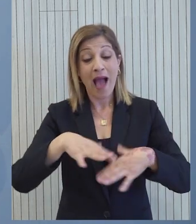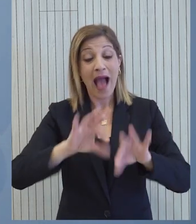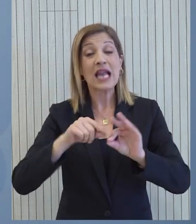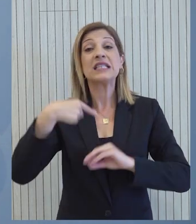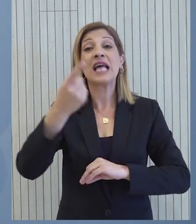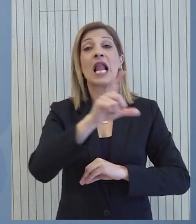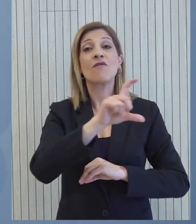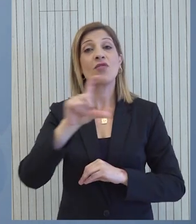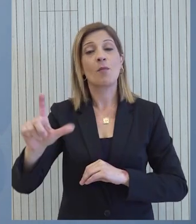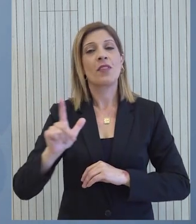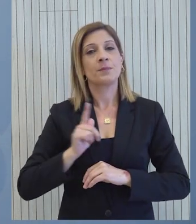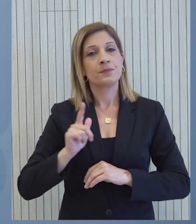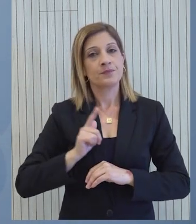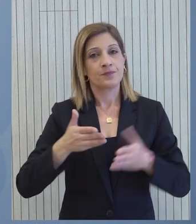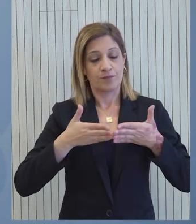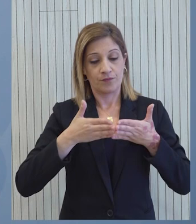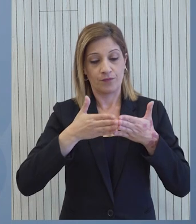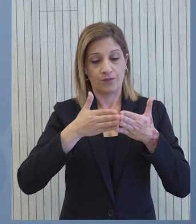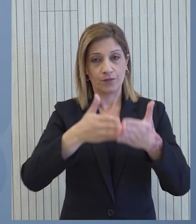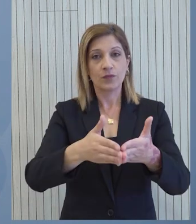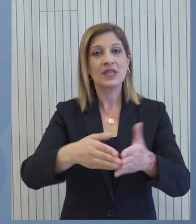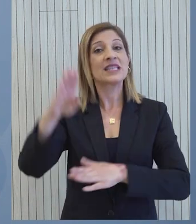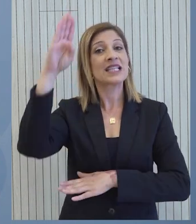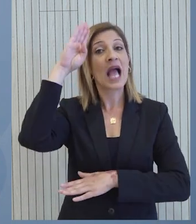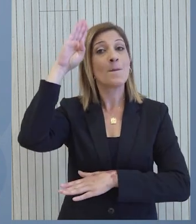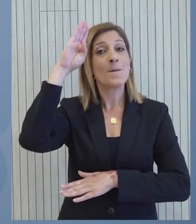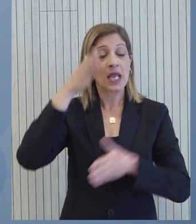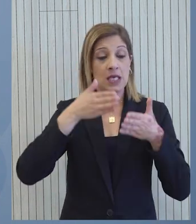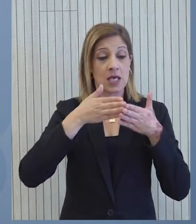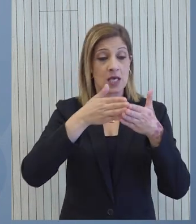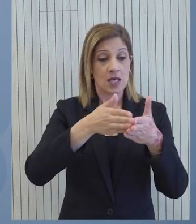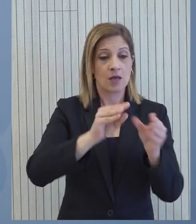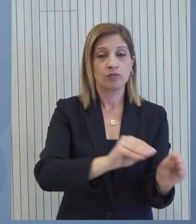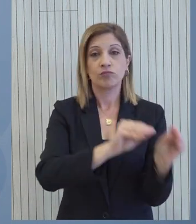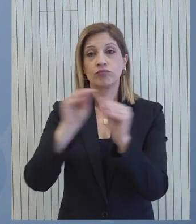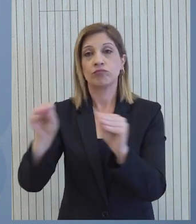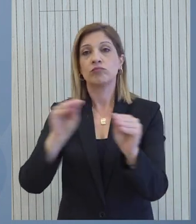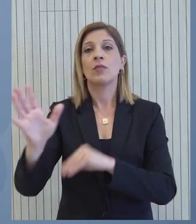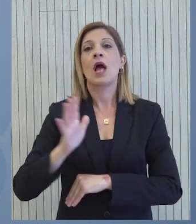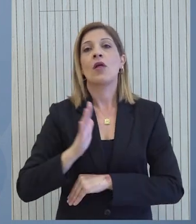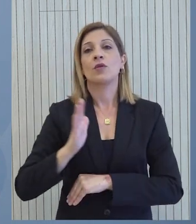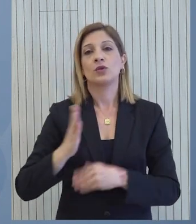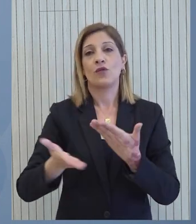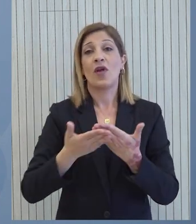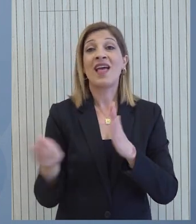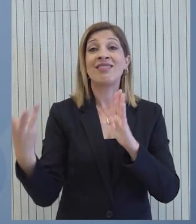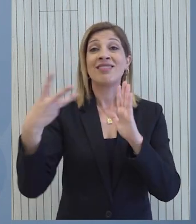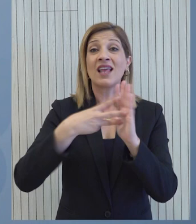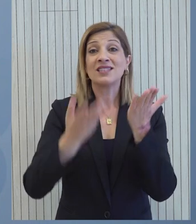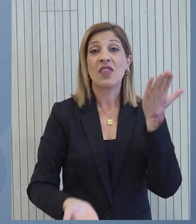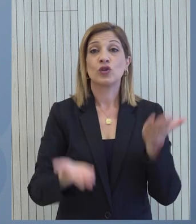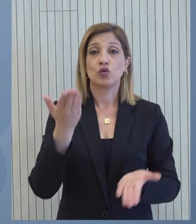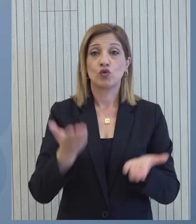επόμενης εβδομάδας αναμένεται να αναχωρήσει πλοίο των Ηνωμένων Πολιτείων Αμερικής μεταφέροντας ανθρωπιστική βοήθεια πέραν των 3.000 τόνων.